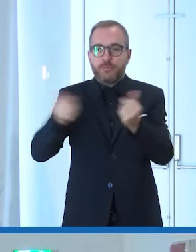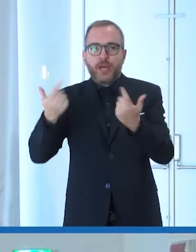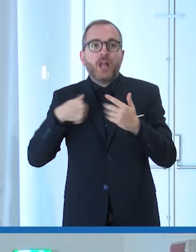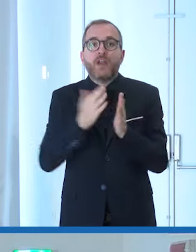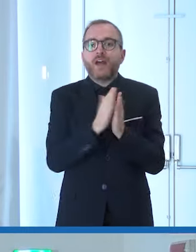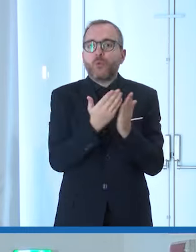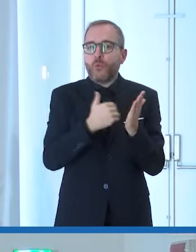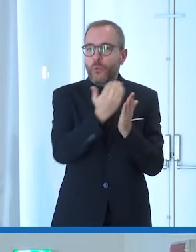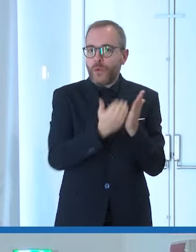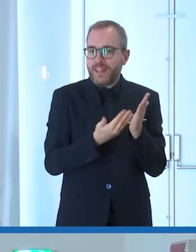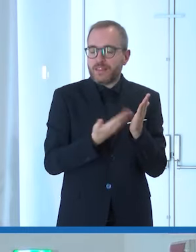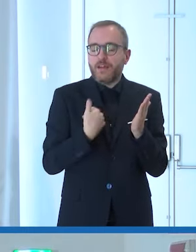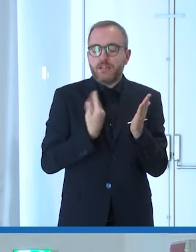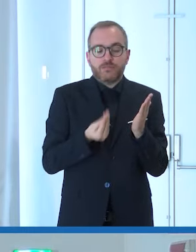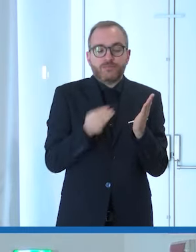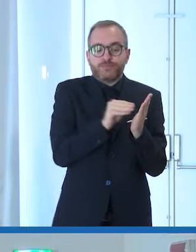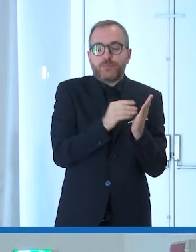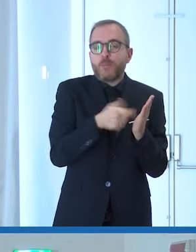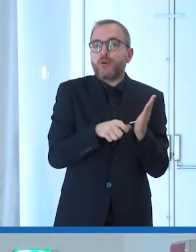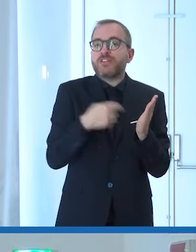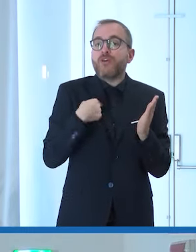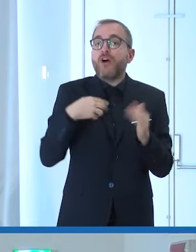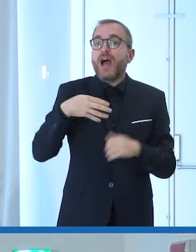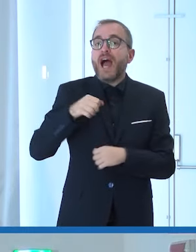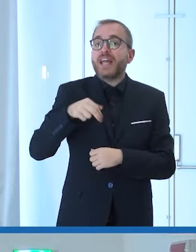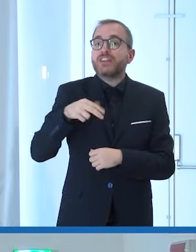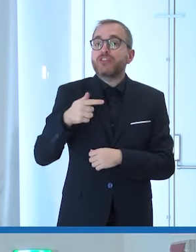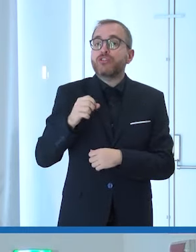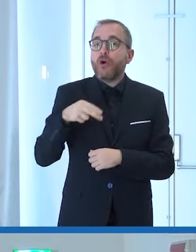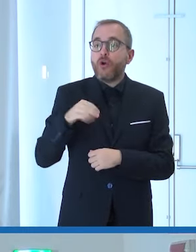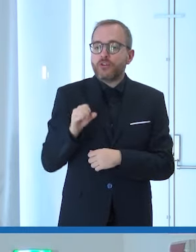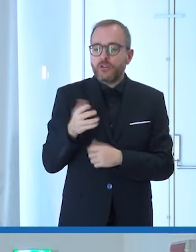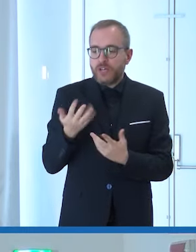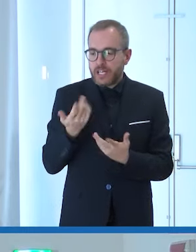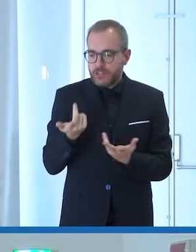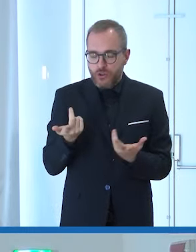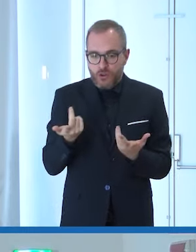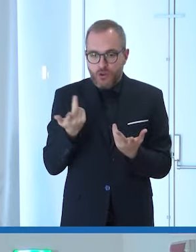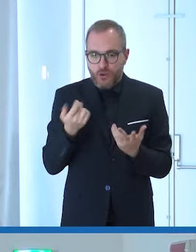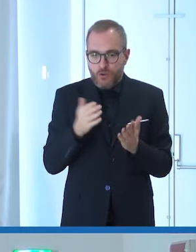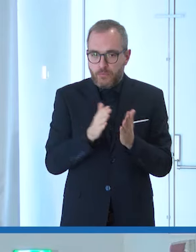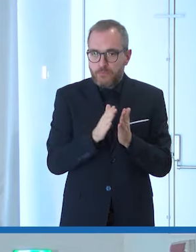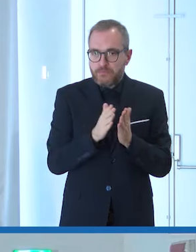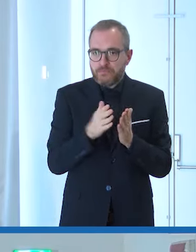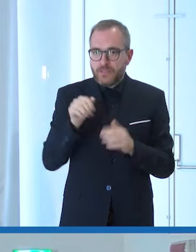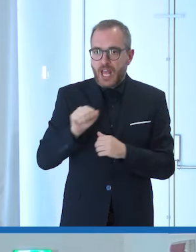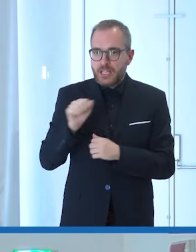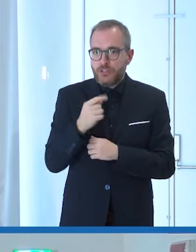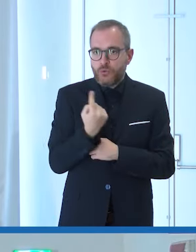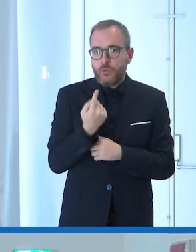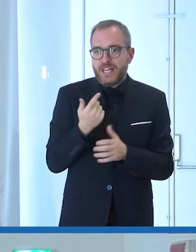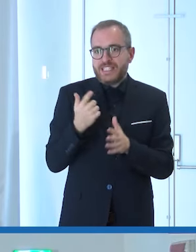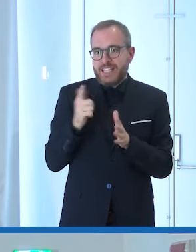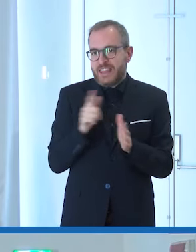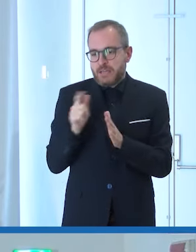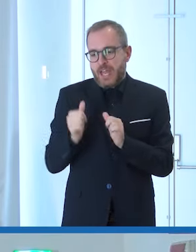Antonio è morto credo una settimana prima che uscisse la guida quindi